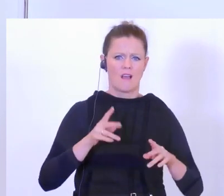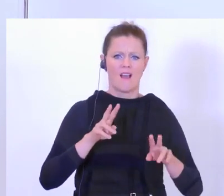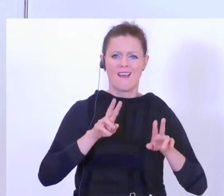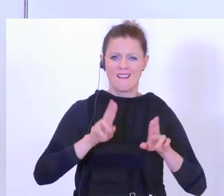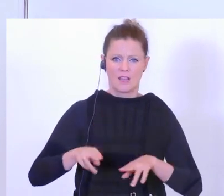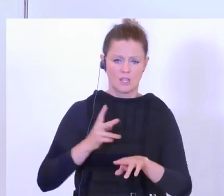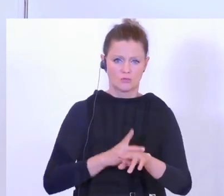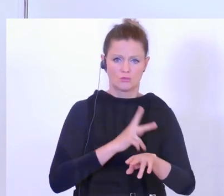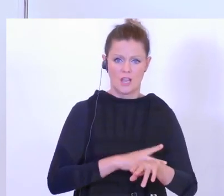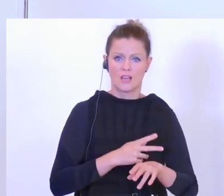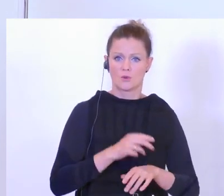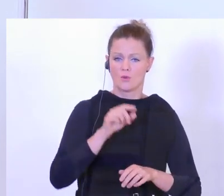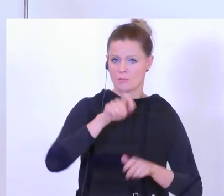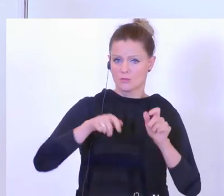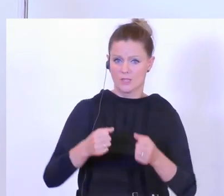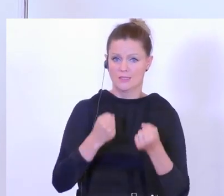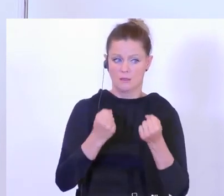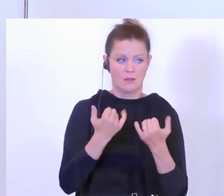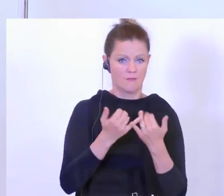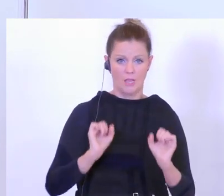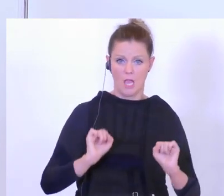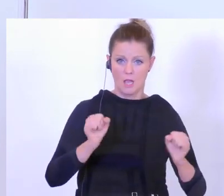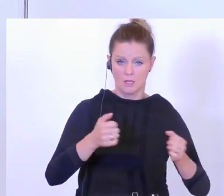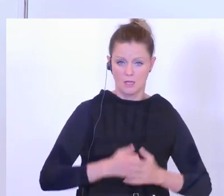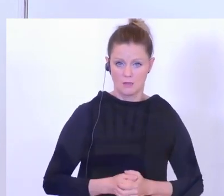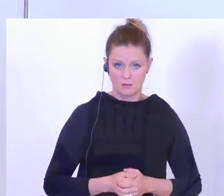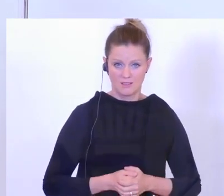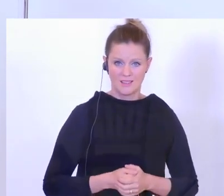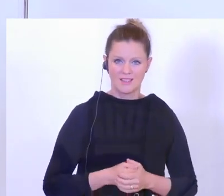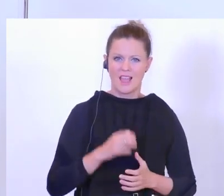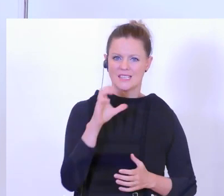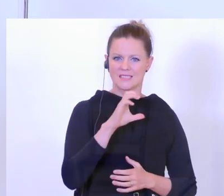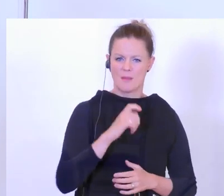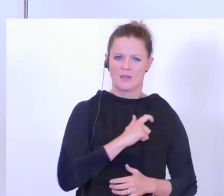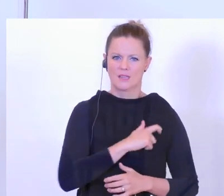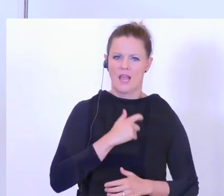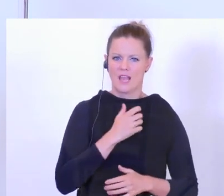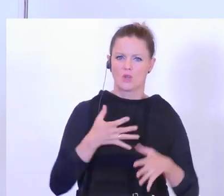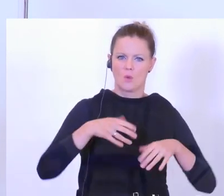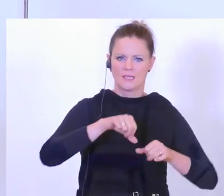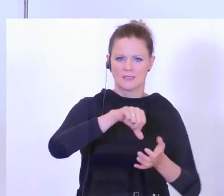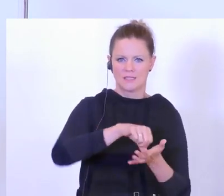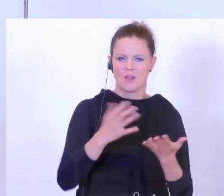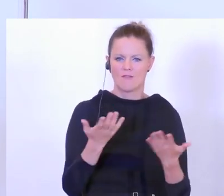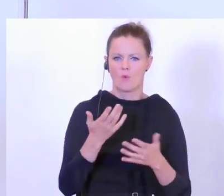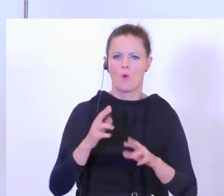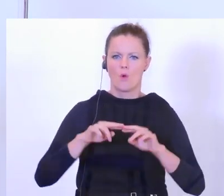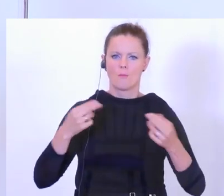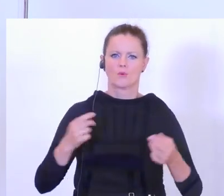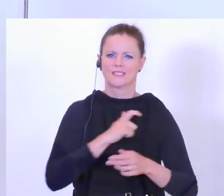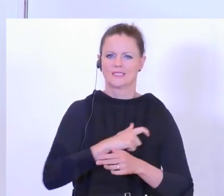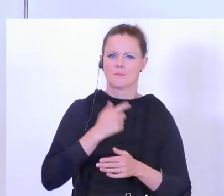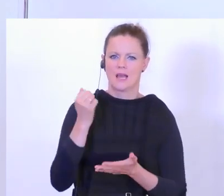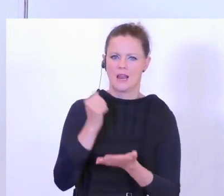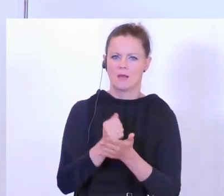der Menschen darstellt. Wie reagieren wir darauf? Wir haben ein Cybercrime-Kompetenzcenter im Bundeskriminalamt eingerichtet, da sind